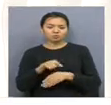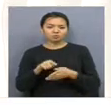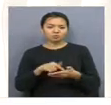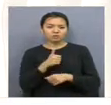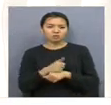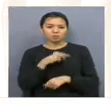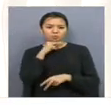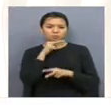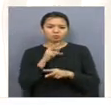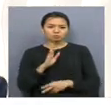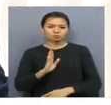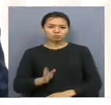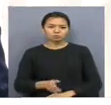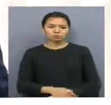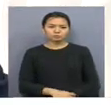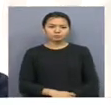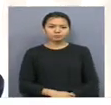бақылауда ұстауларыға жетті.